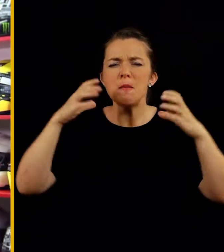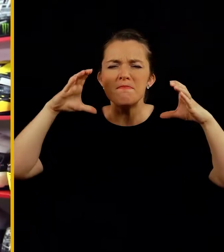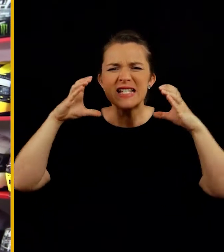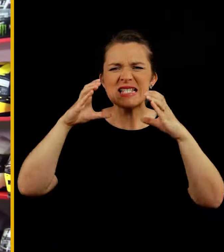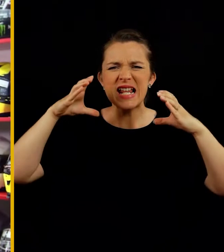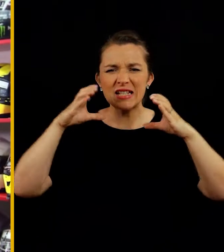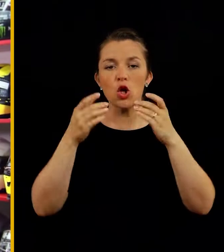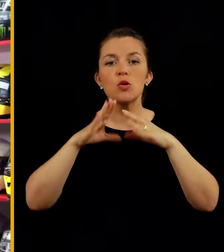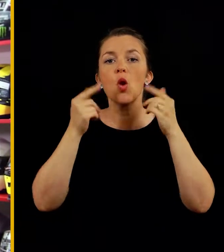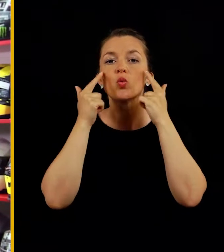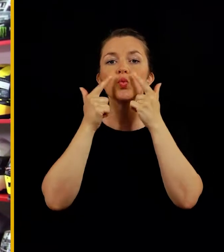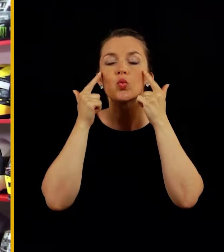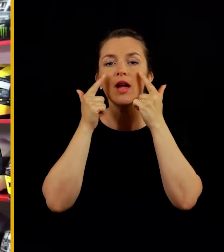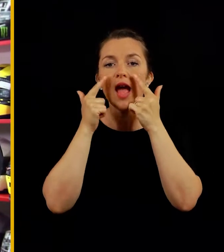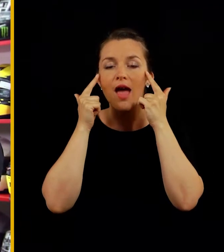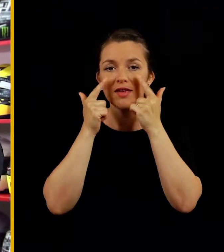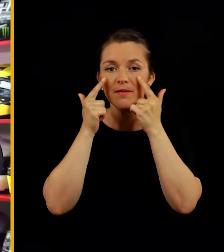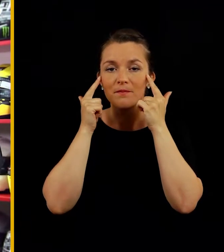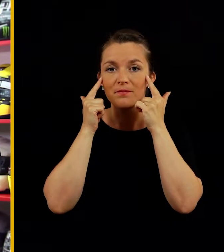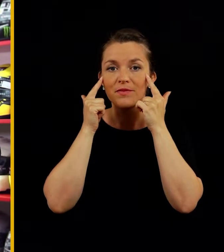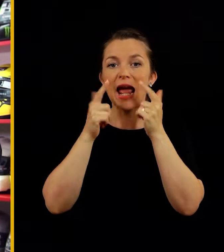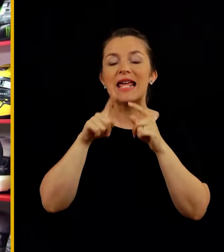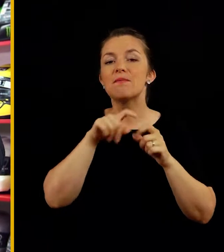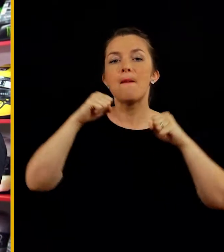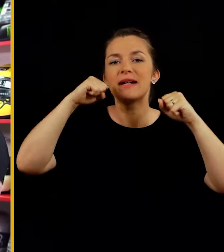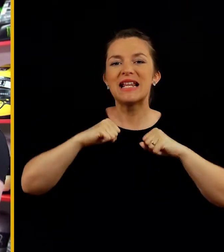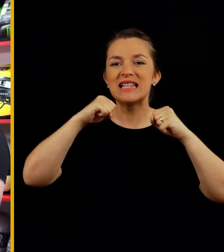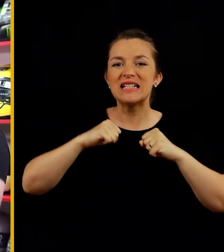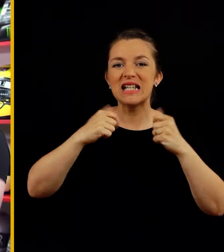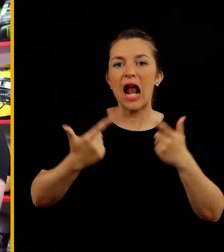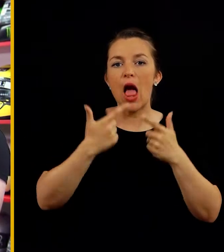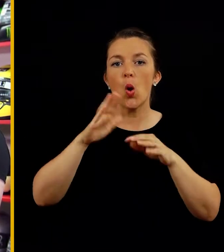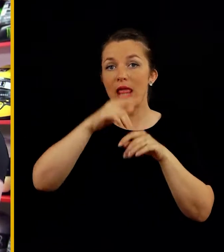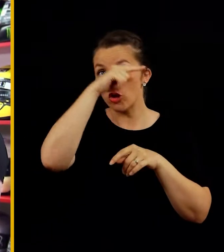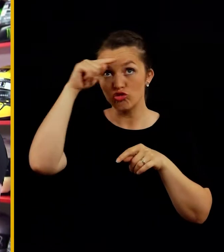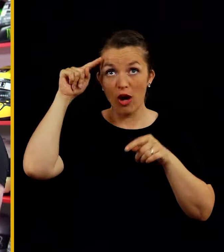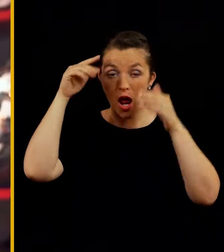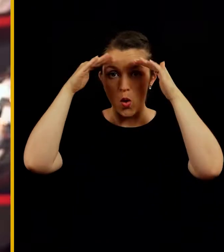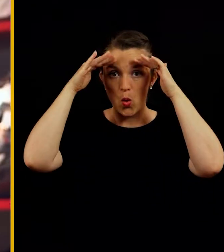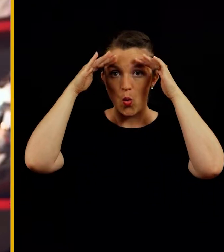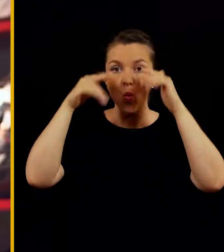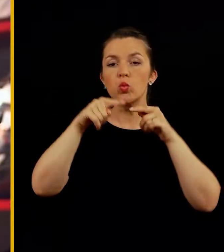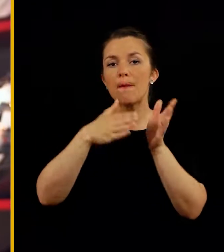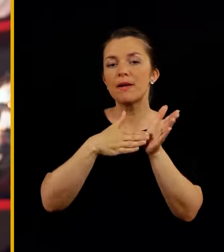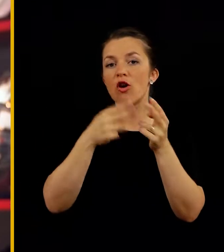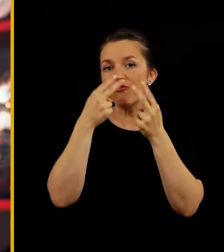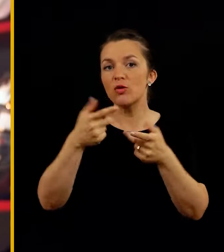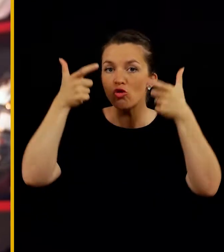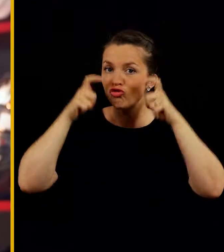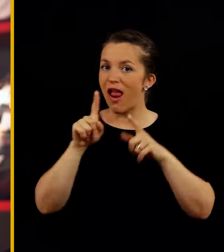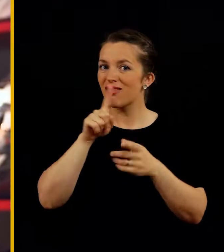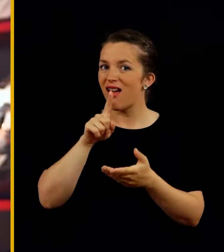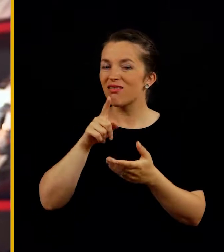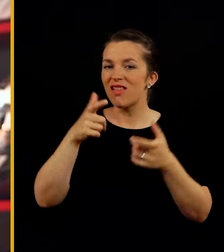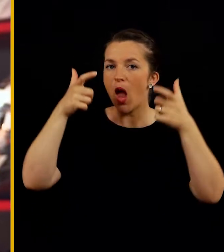močne pritiske, skratka, sploh v ličnem delu glave in pa pritiske lahko na načelnem delu glave. V primeru tudi vidimo, da se